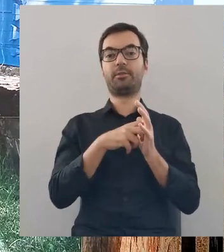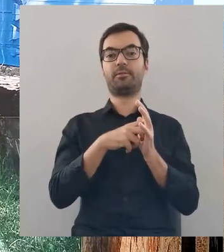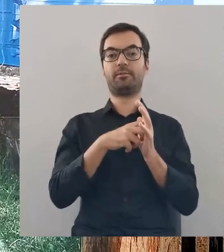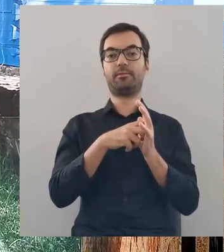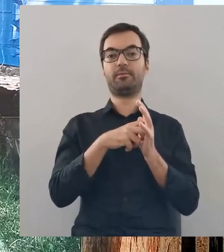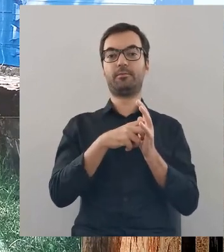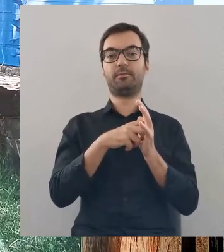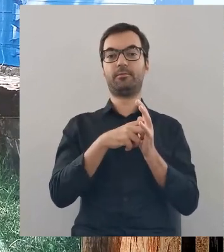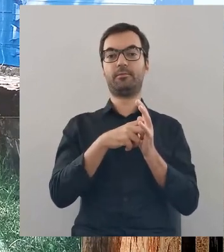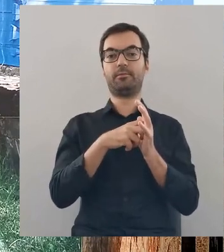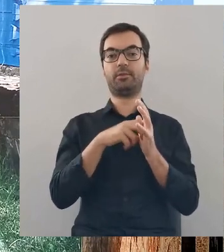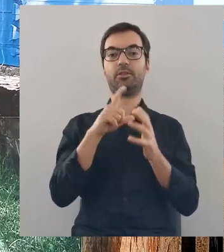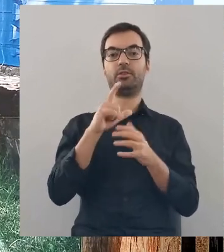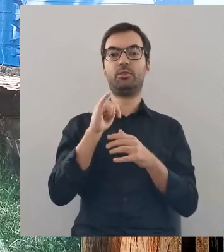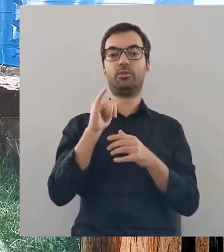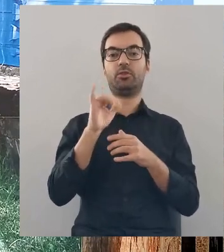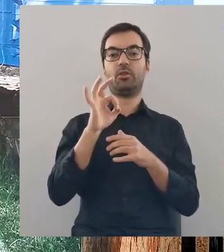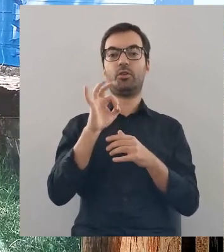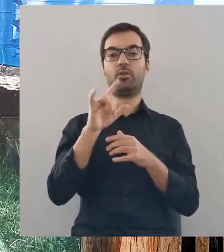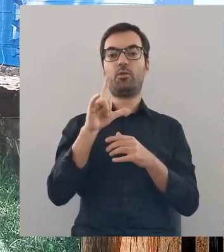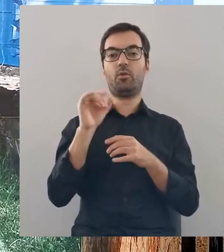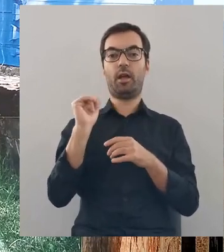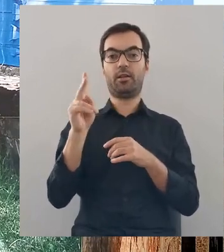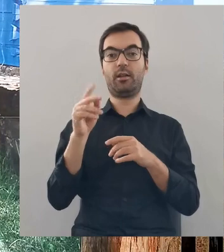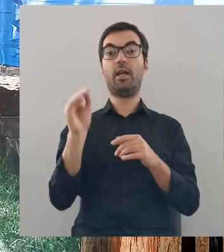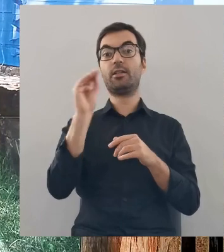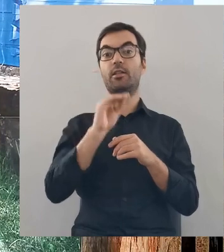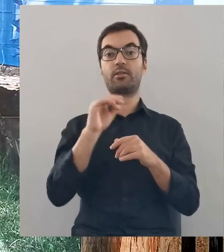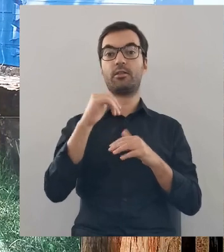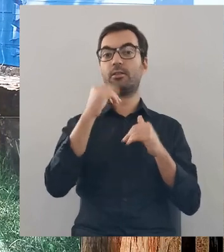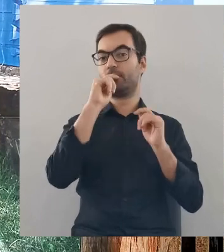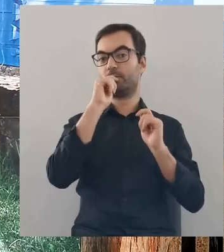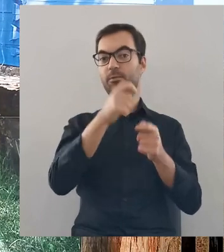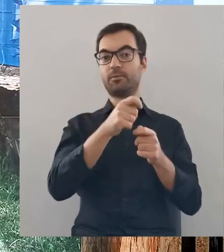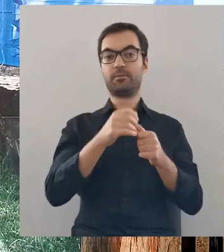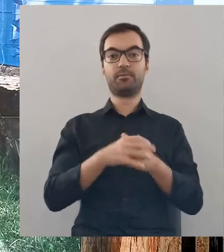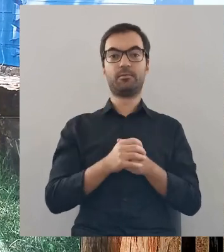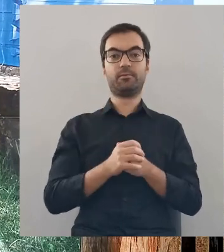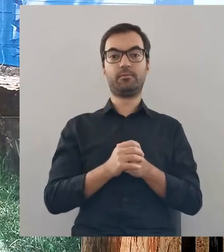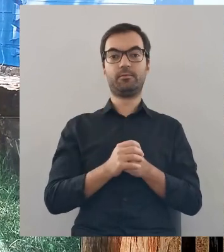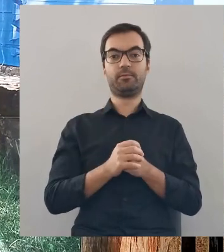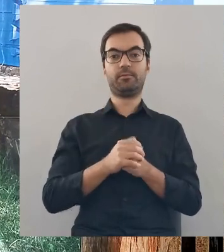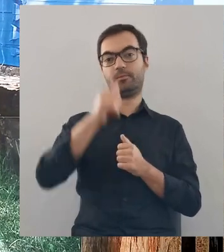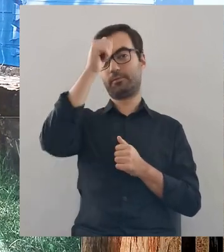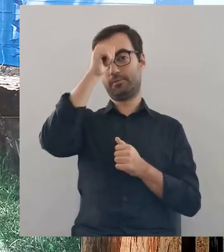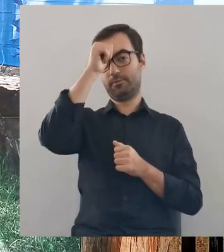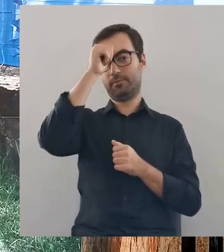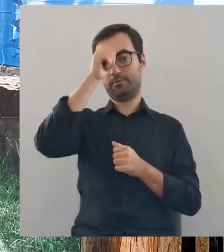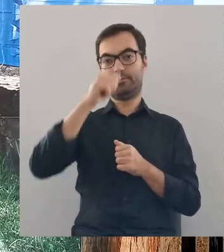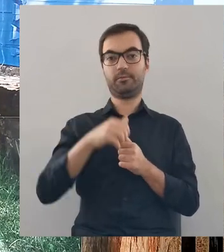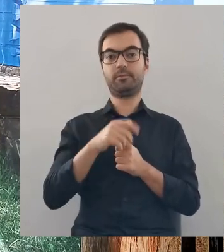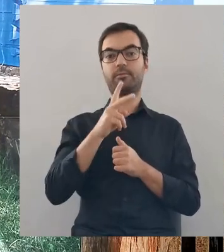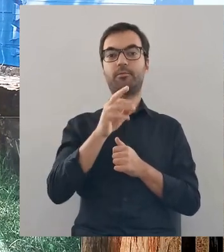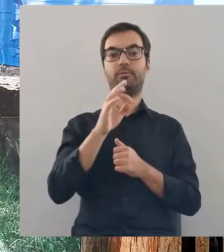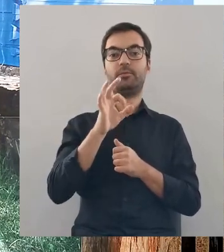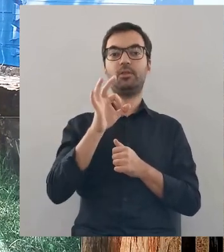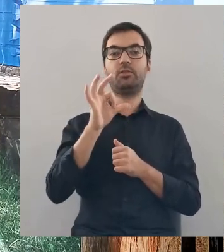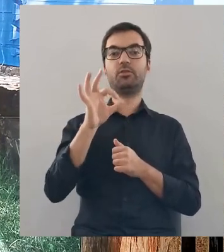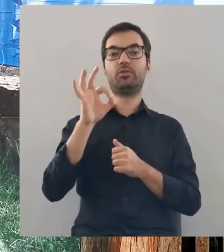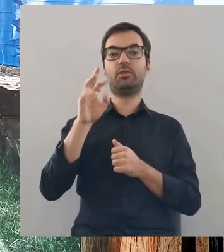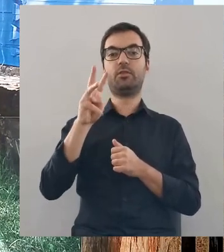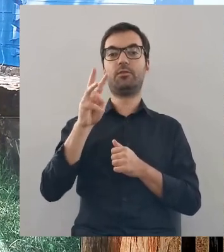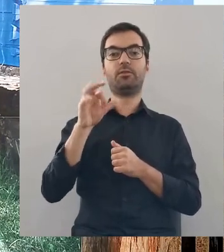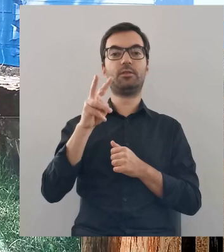mu herb, herbciołek, a do tego jeszcze nadał mu nazwisko od